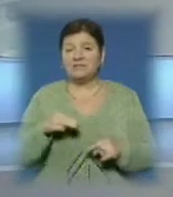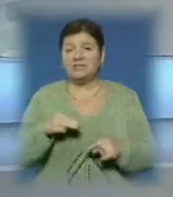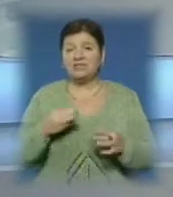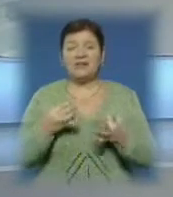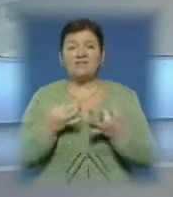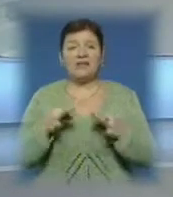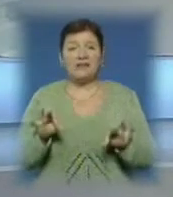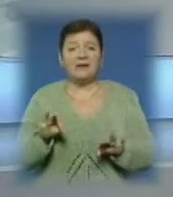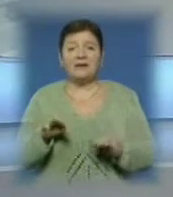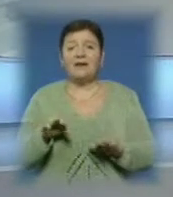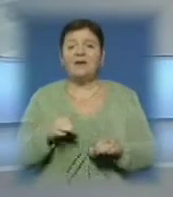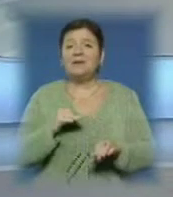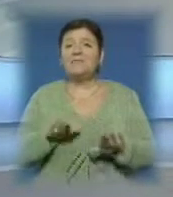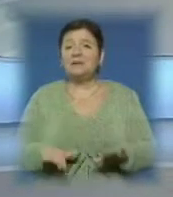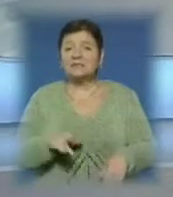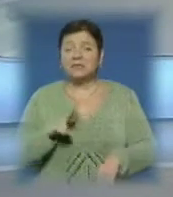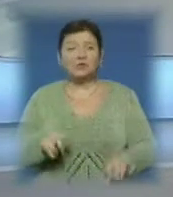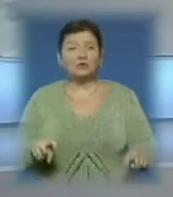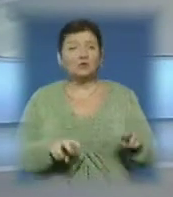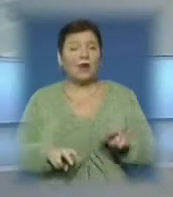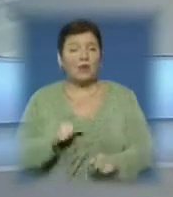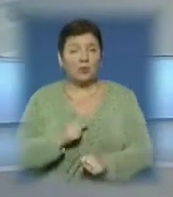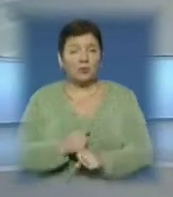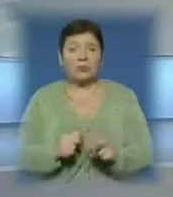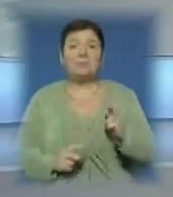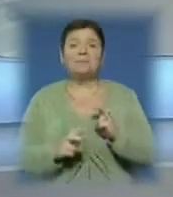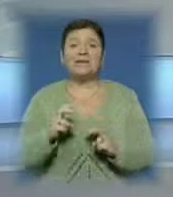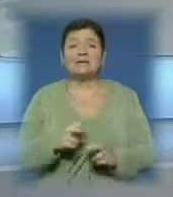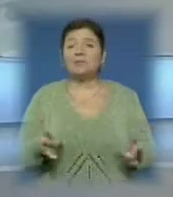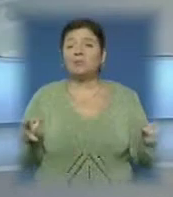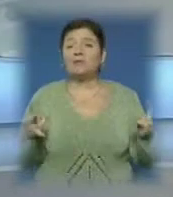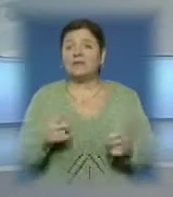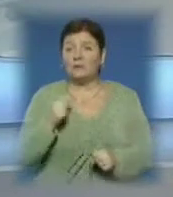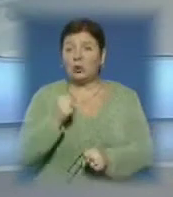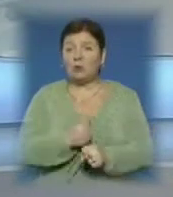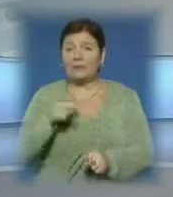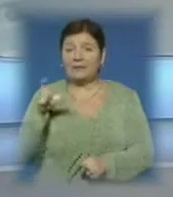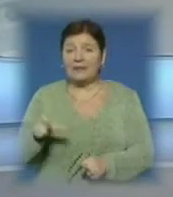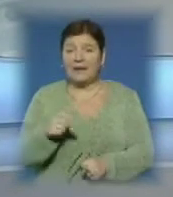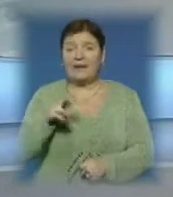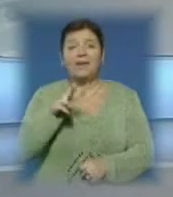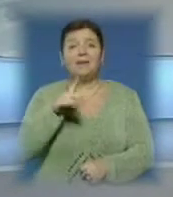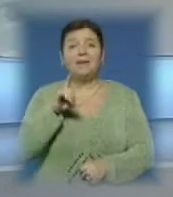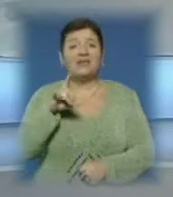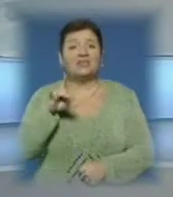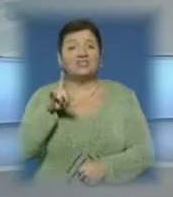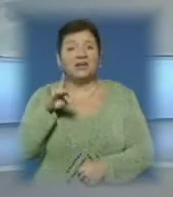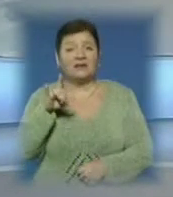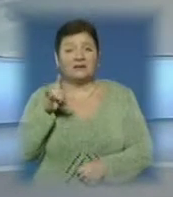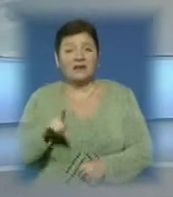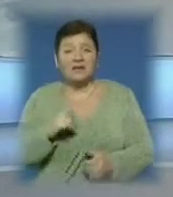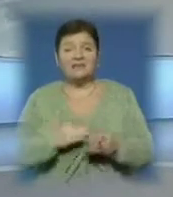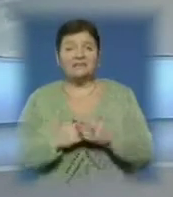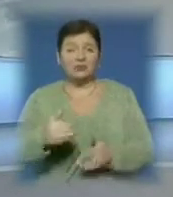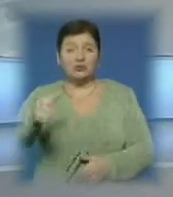Ужгородському районі чекають на тих, хто шукає роботу. Підприємствам потрібні і робітники, і менеджери. У пошуках роботи і люди з